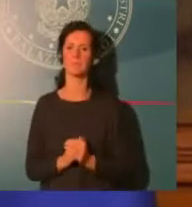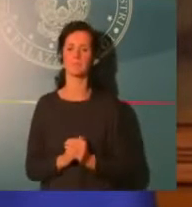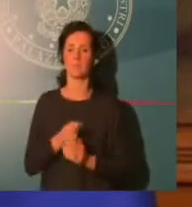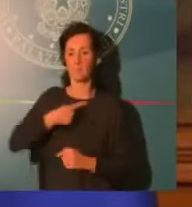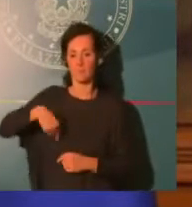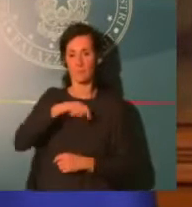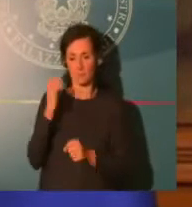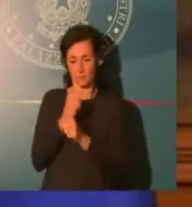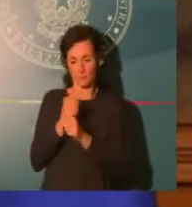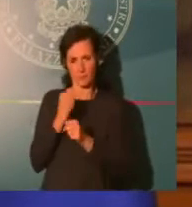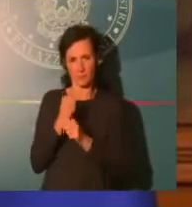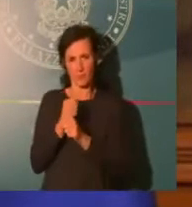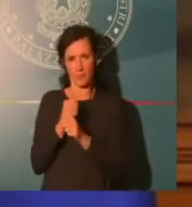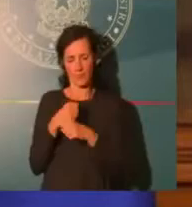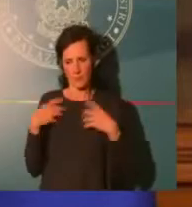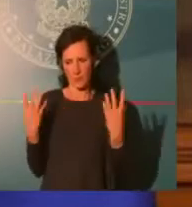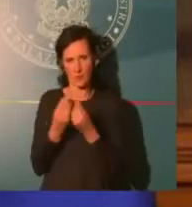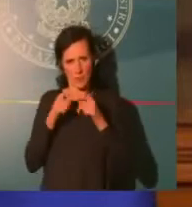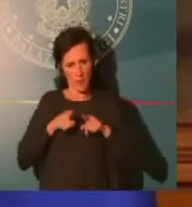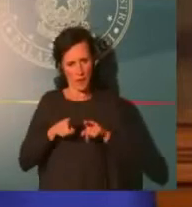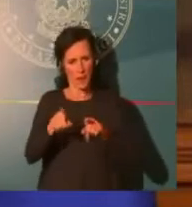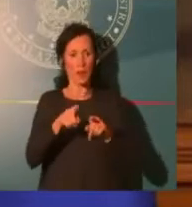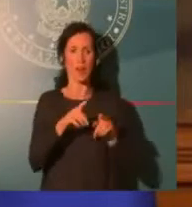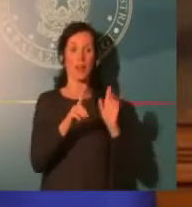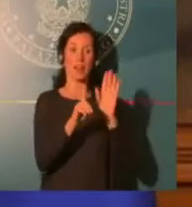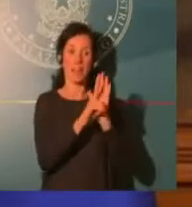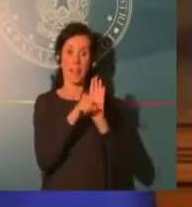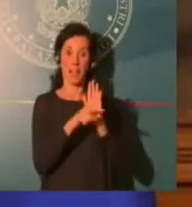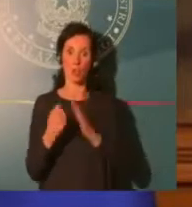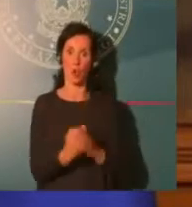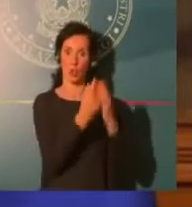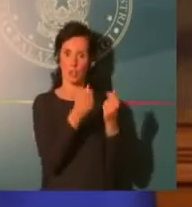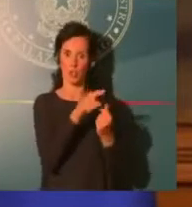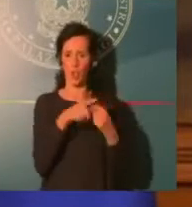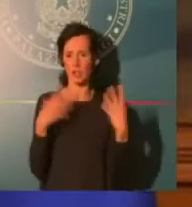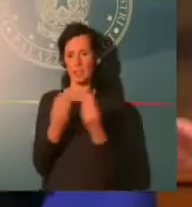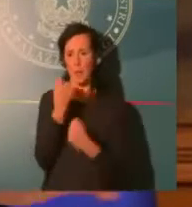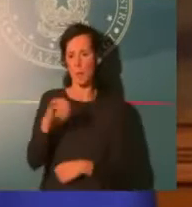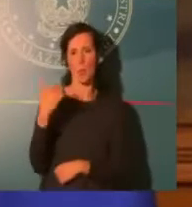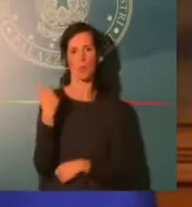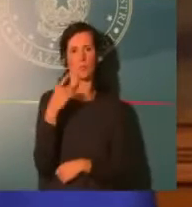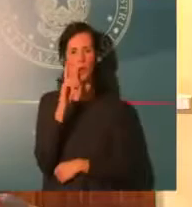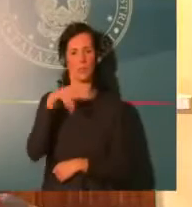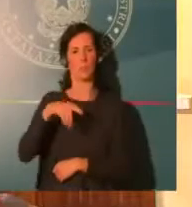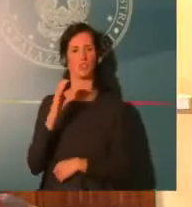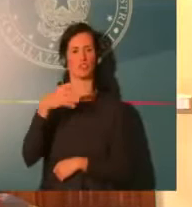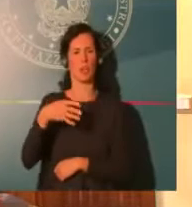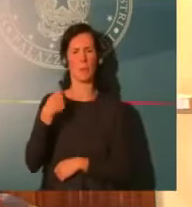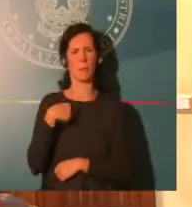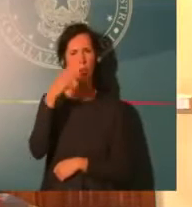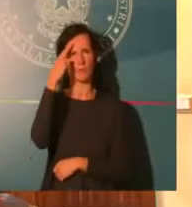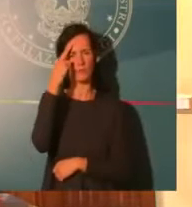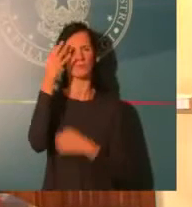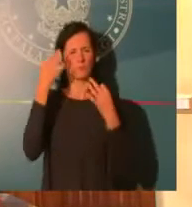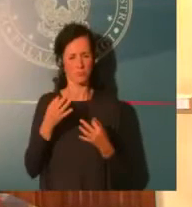ricordo, a memoria all'incirca all'una di notte, solo quando con il Ministro Gualtieri e il Ministro Patuanelli siamo stati